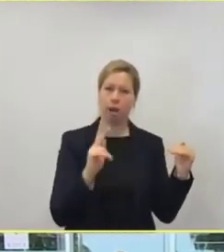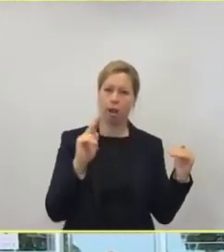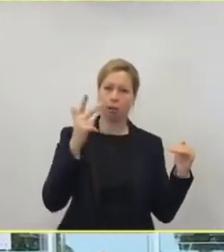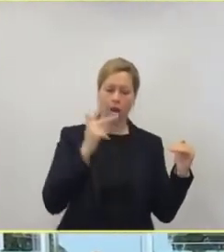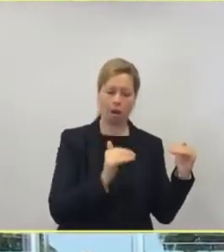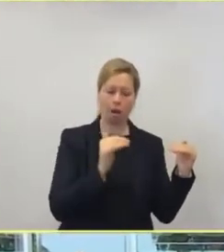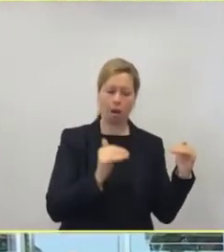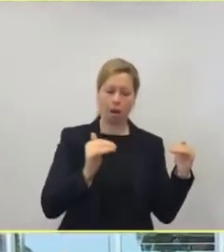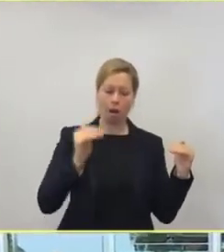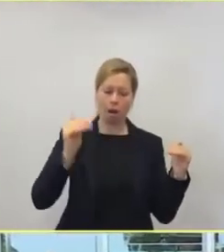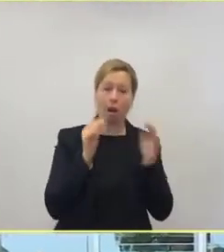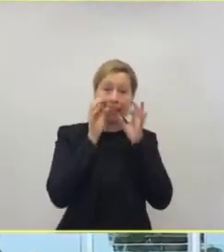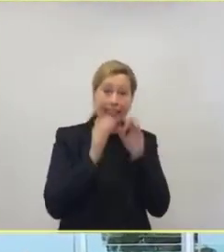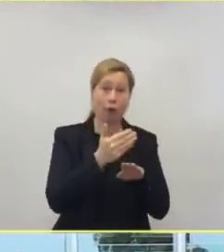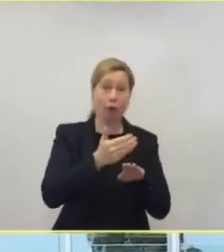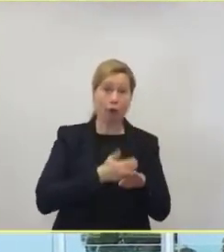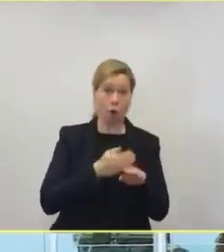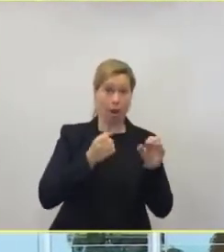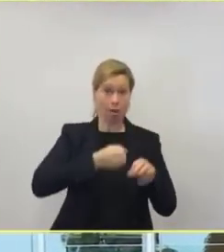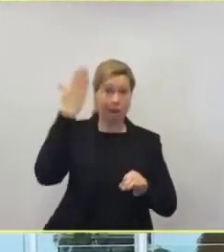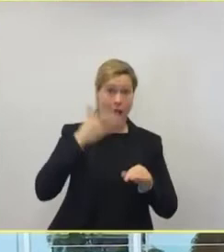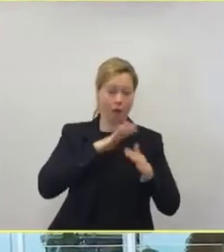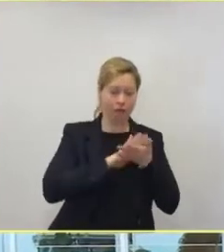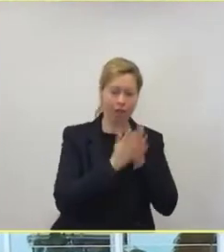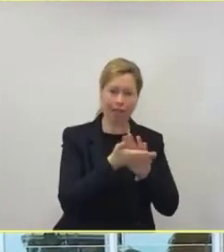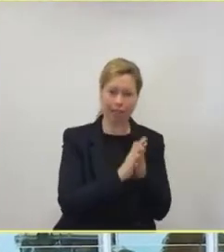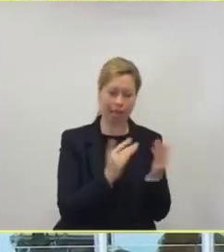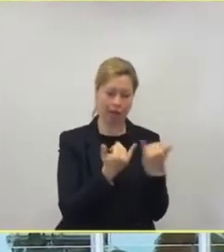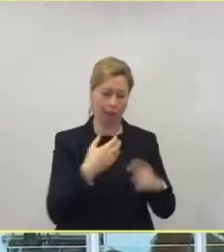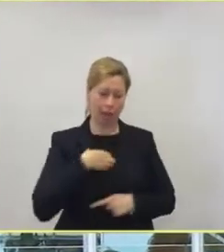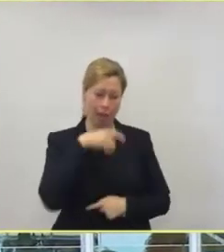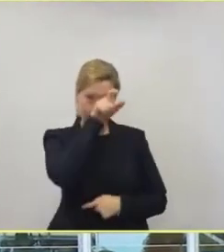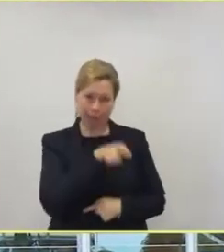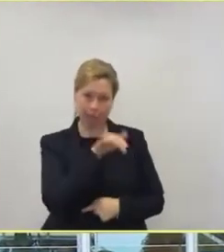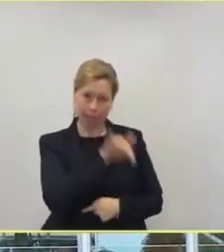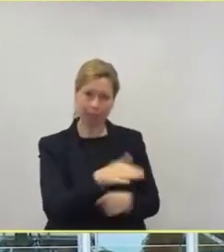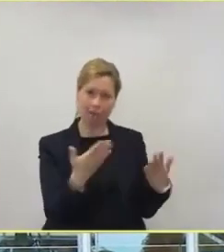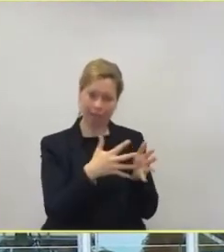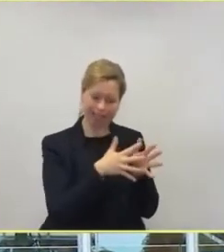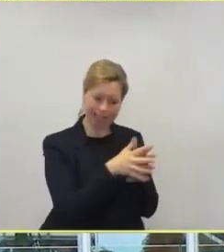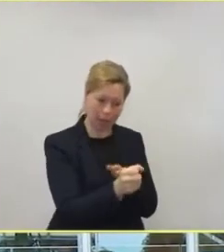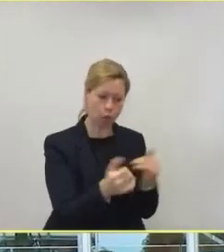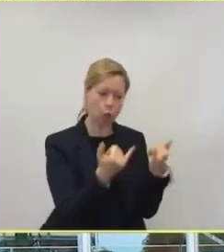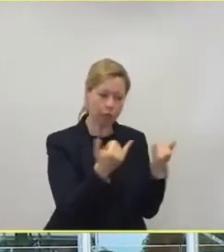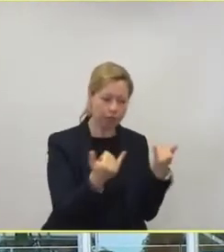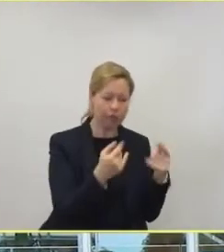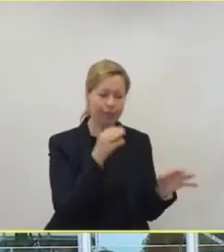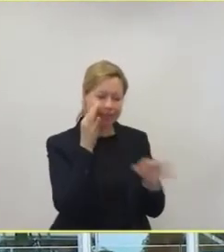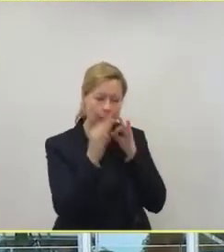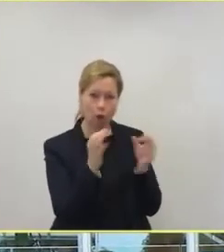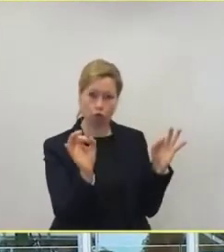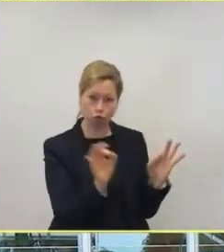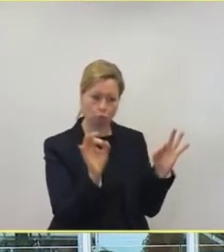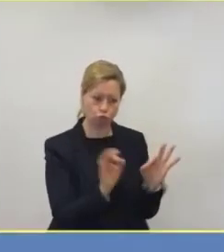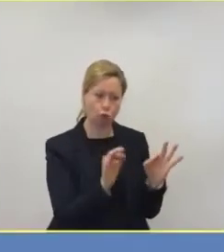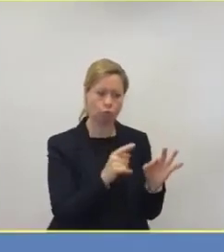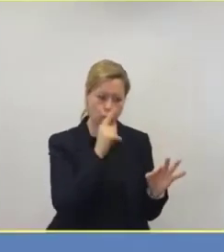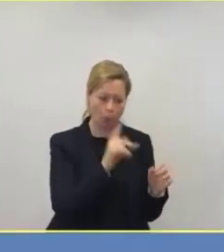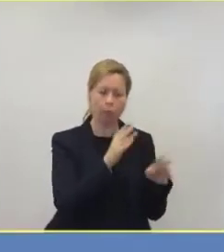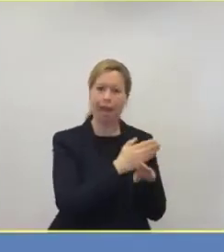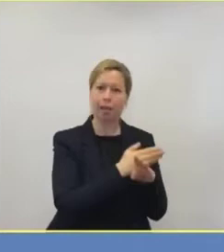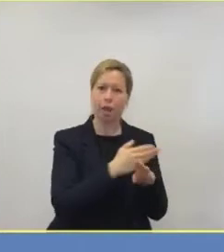welcher Patient mit welcher Krankheitsschwere zu welcher Kompetenz verlegt wird. Und das hat sich sehr gut bewährt